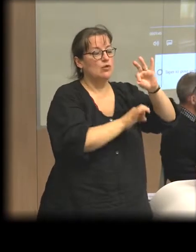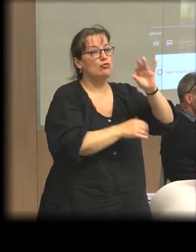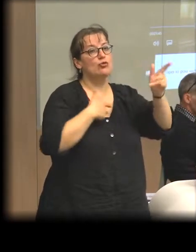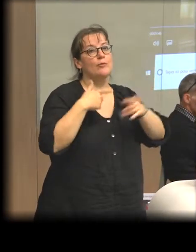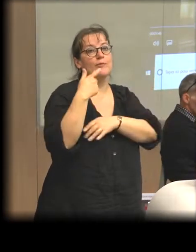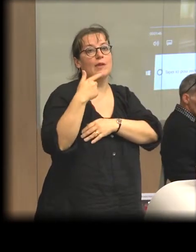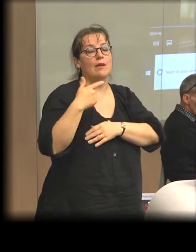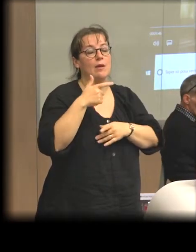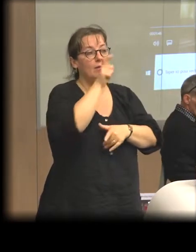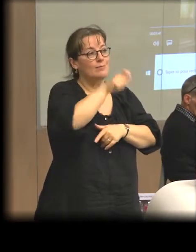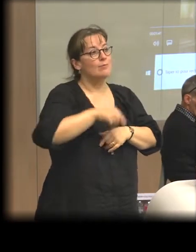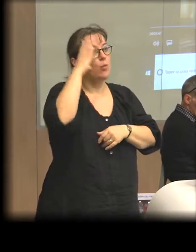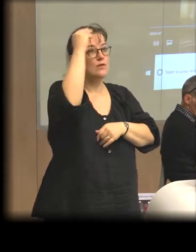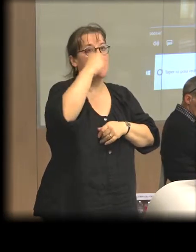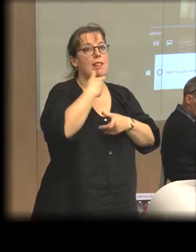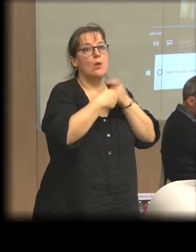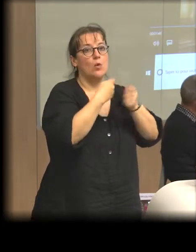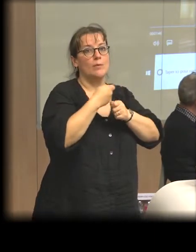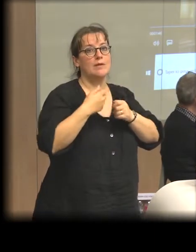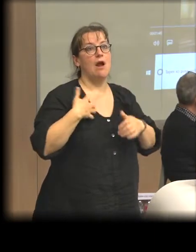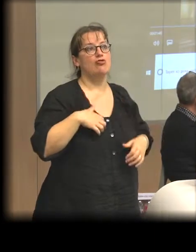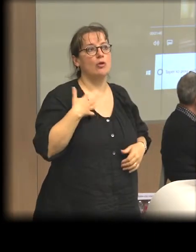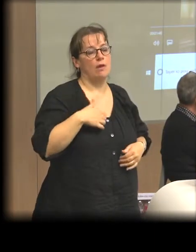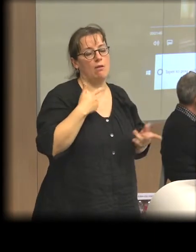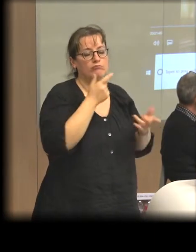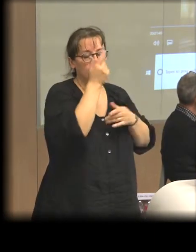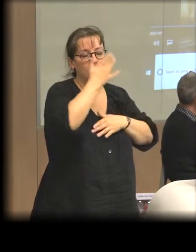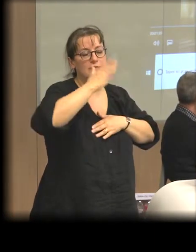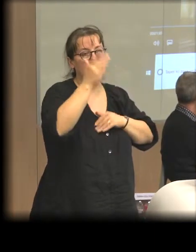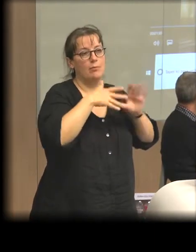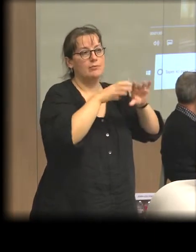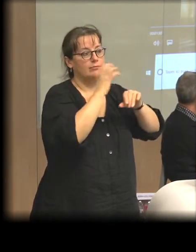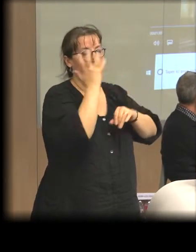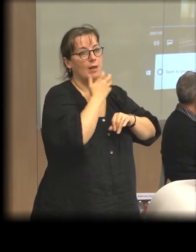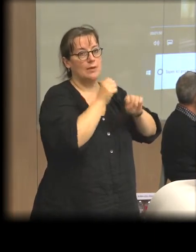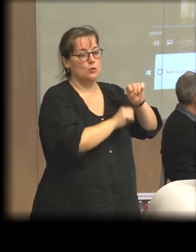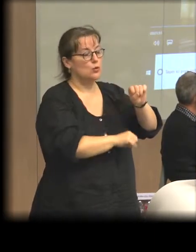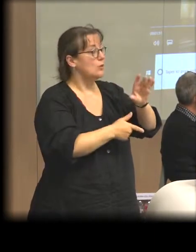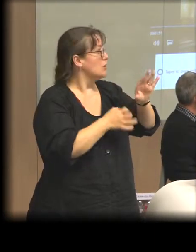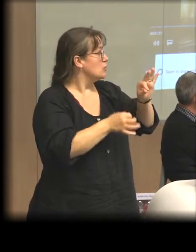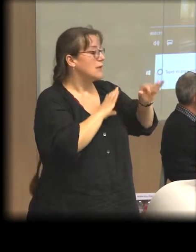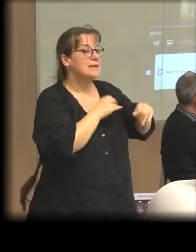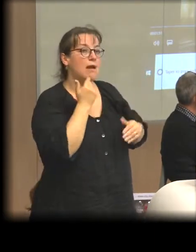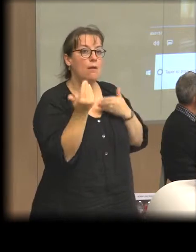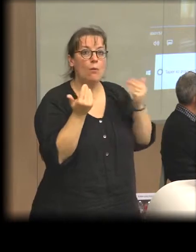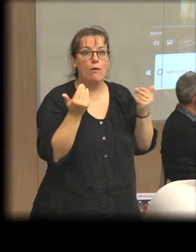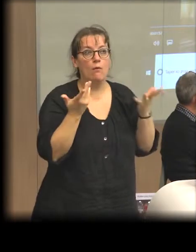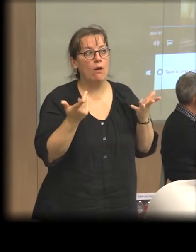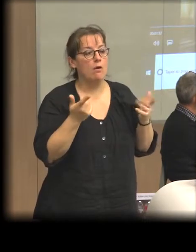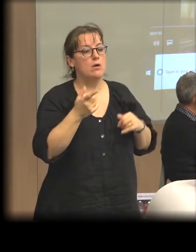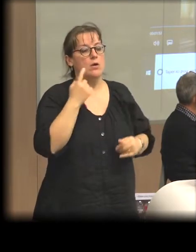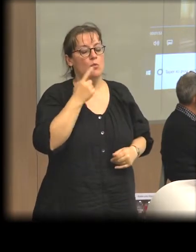argentin très connu dans l'ensemble de l'Amérique du Sud qui a essayé de faire une première comparaison entre les formes d